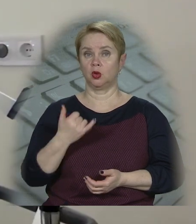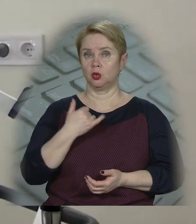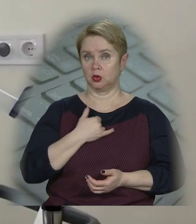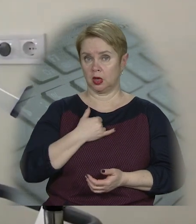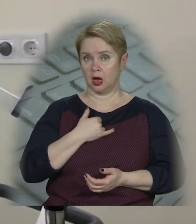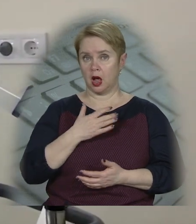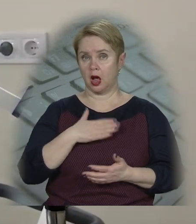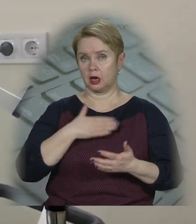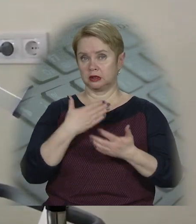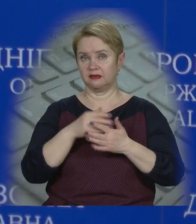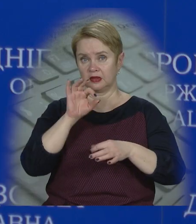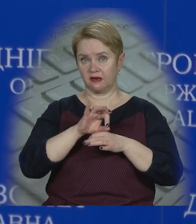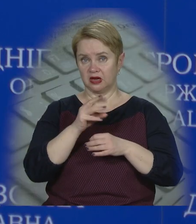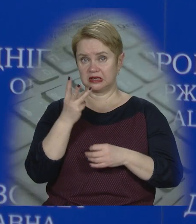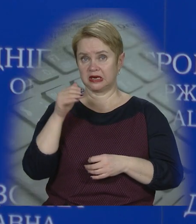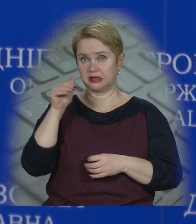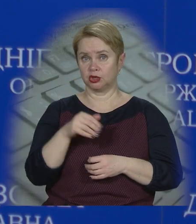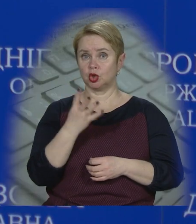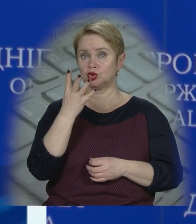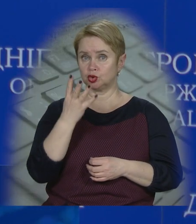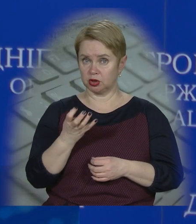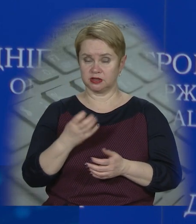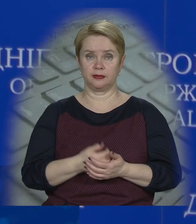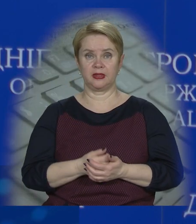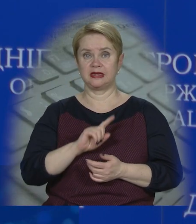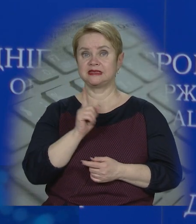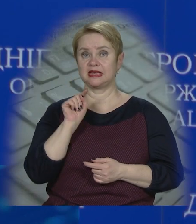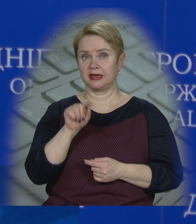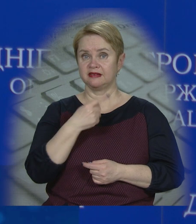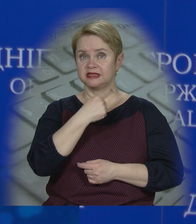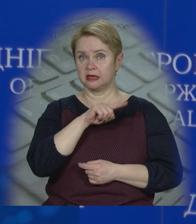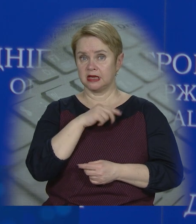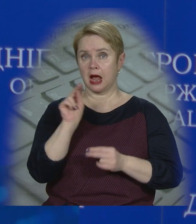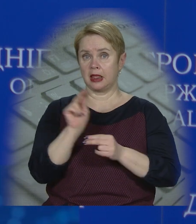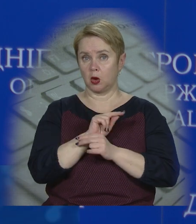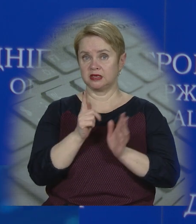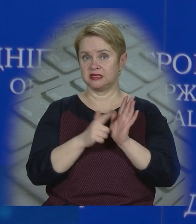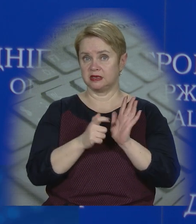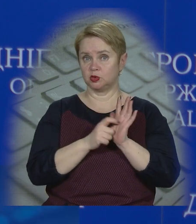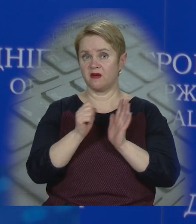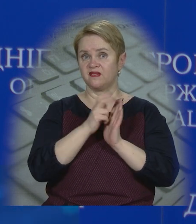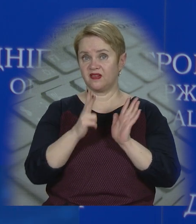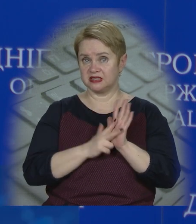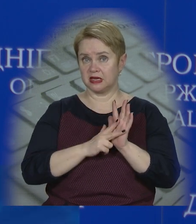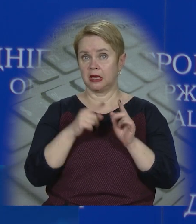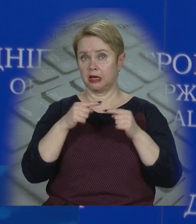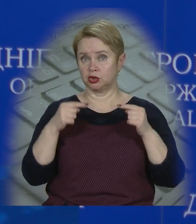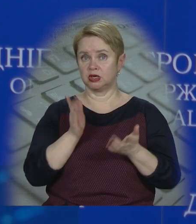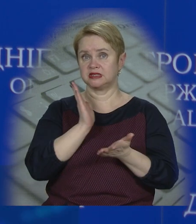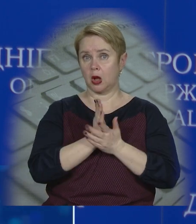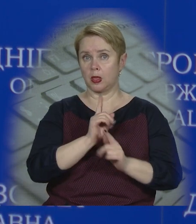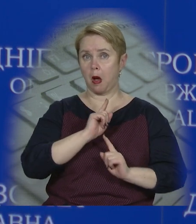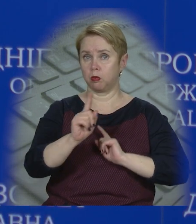У нас активних хворих майже 3 тисяч 400, із них в стаціонарі лікується 718, інші